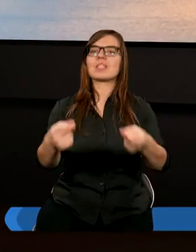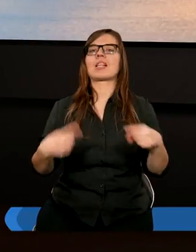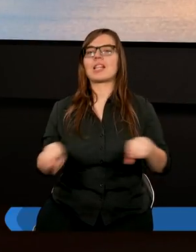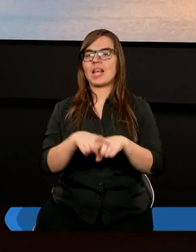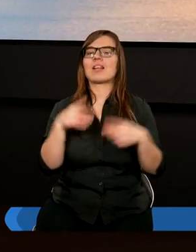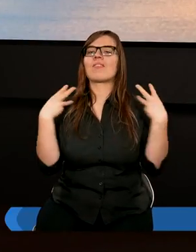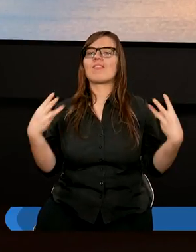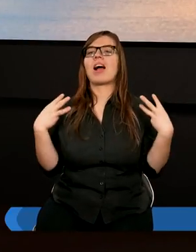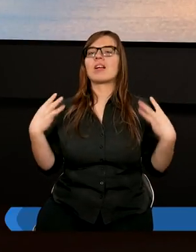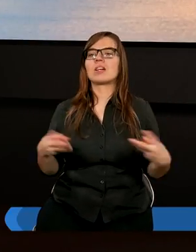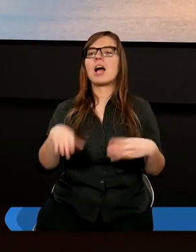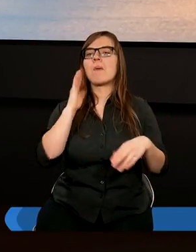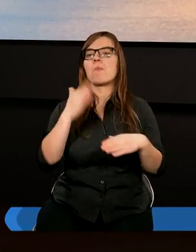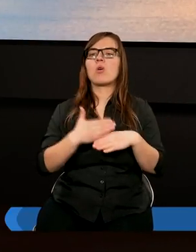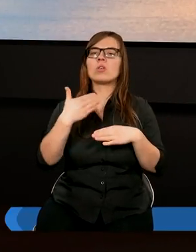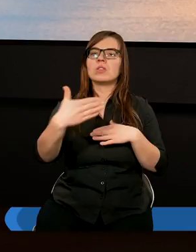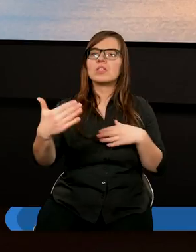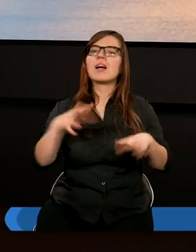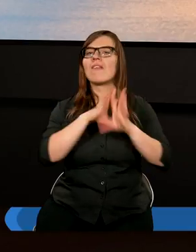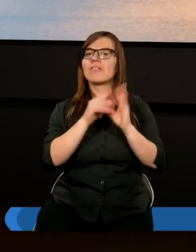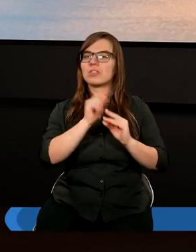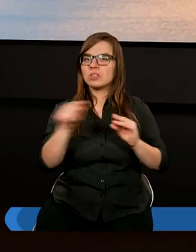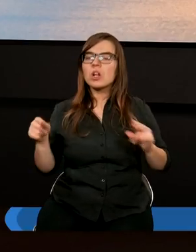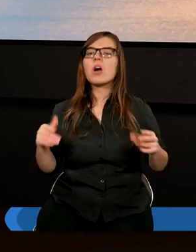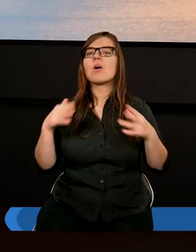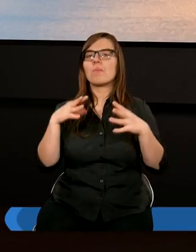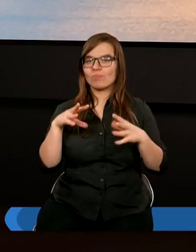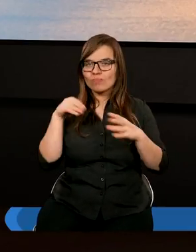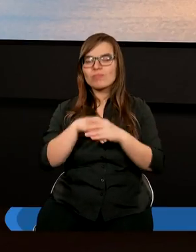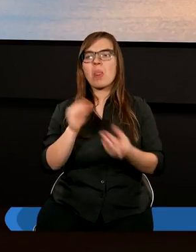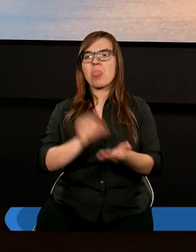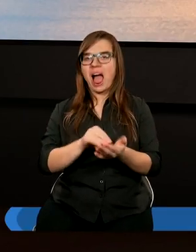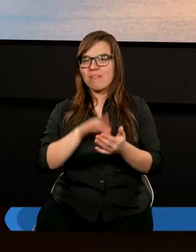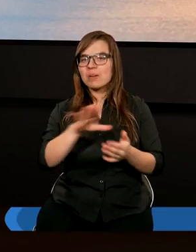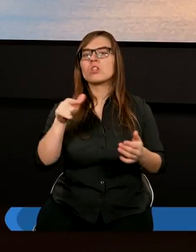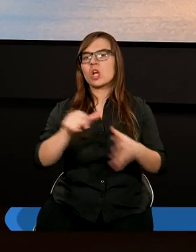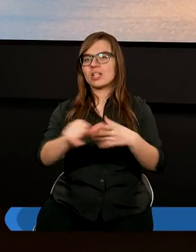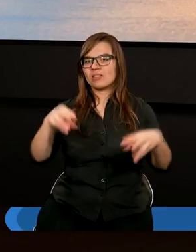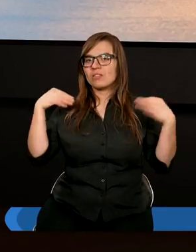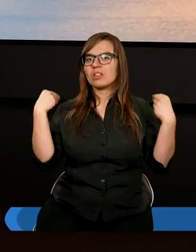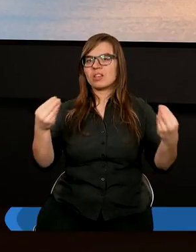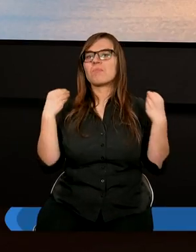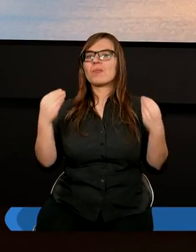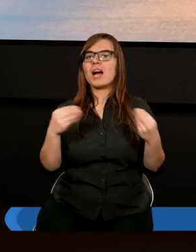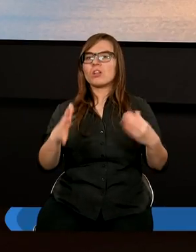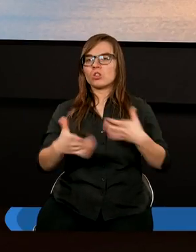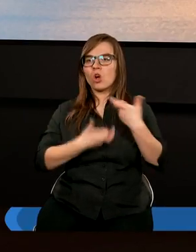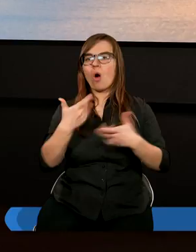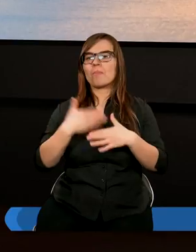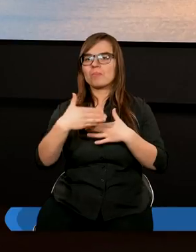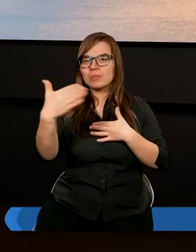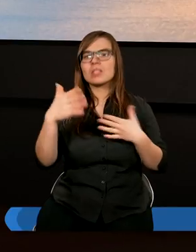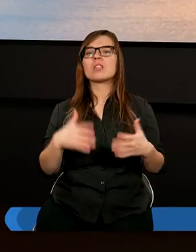też jest ważna. A później, jak to wszystko przechodzi w nawyk, no to jest wspaniale, bo już się robi to tak